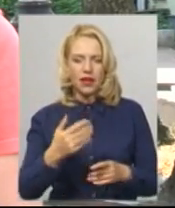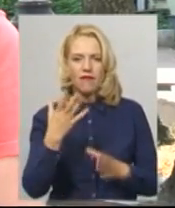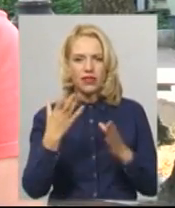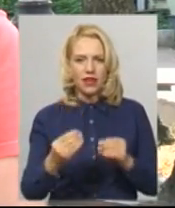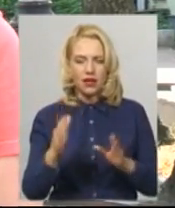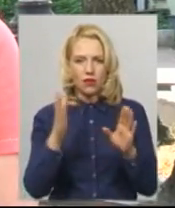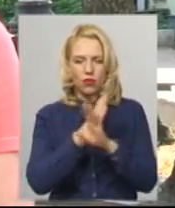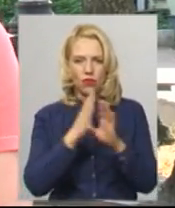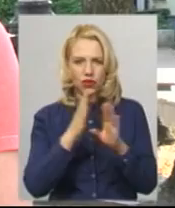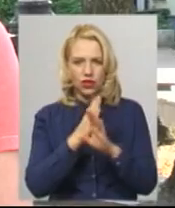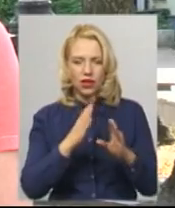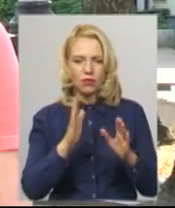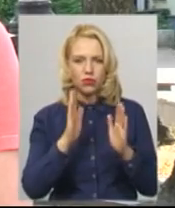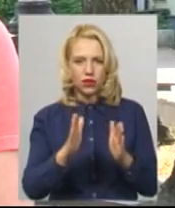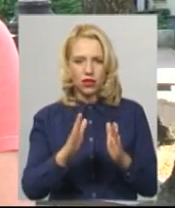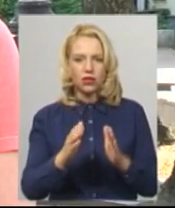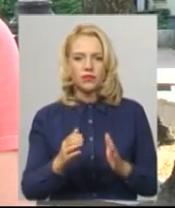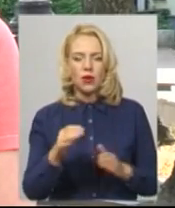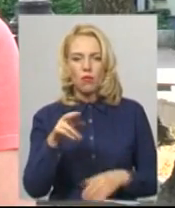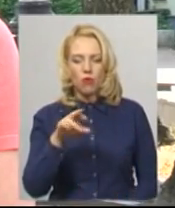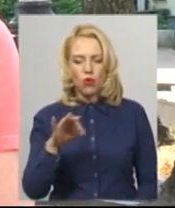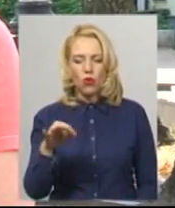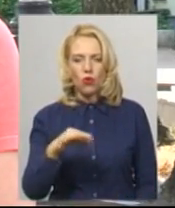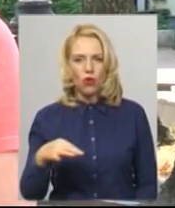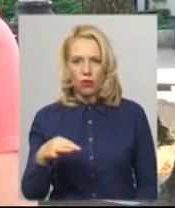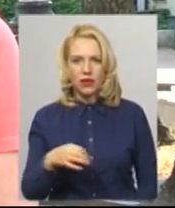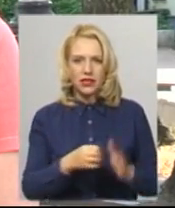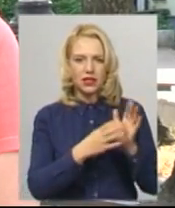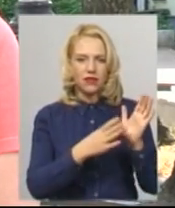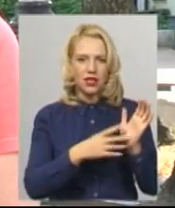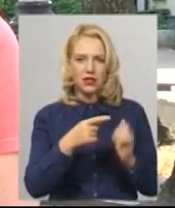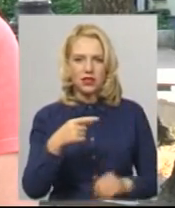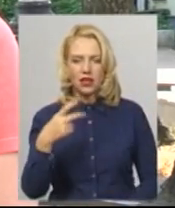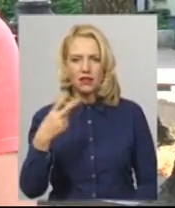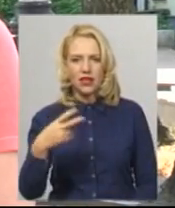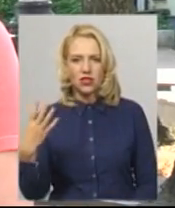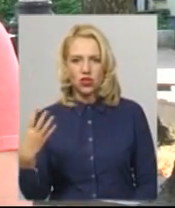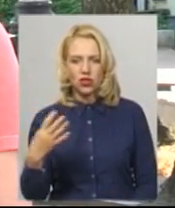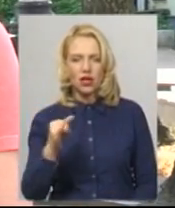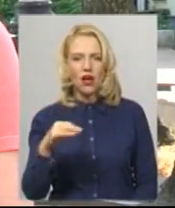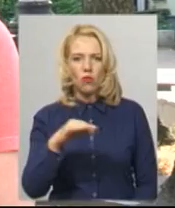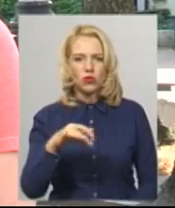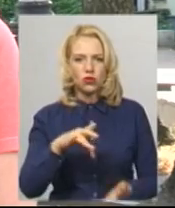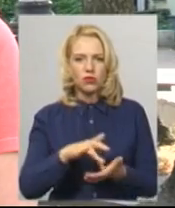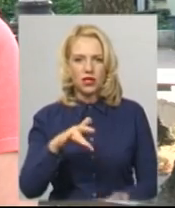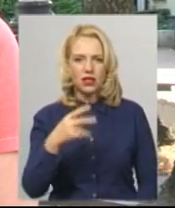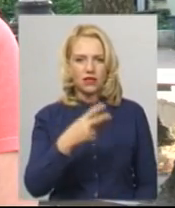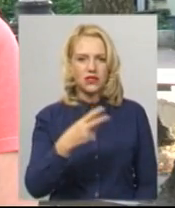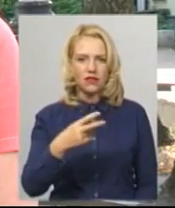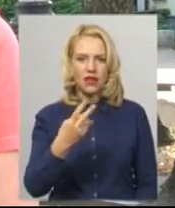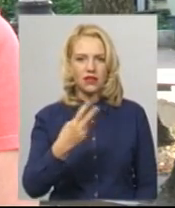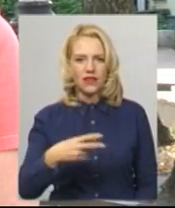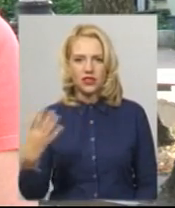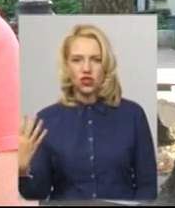температура повітря становитиме по області від 19 до 24, в обласному центрі 22-24